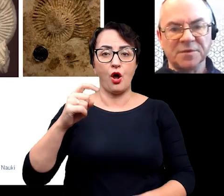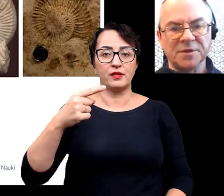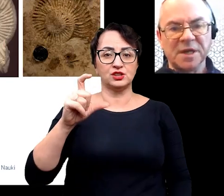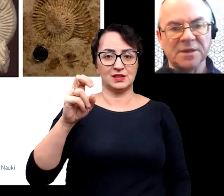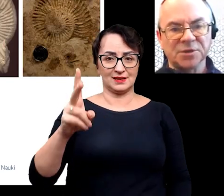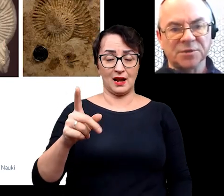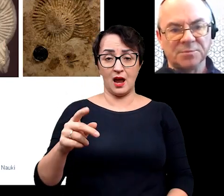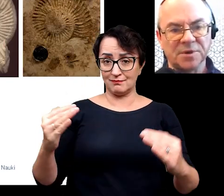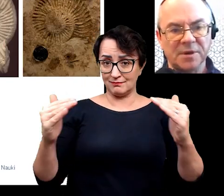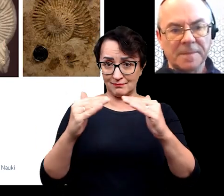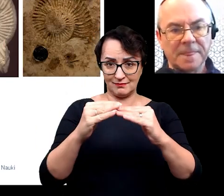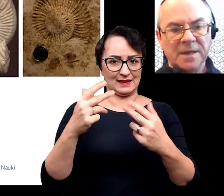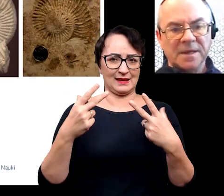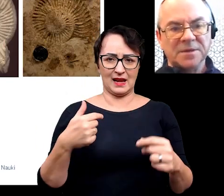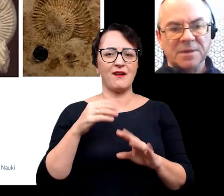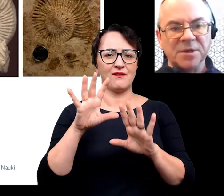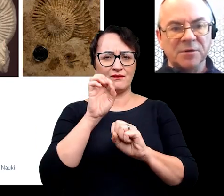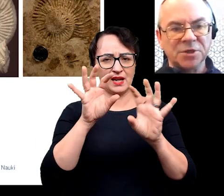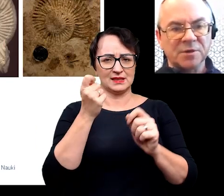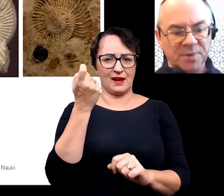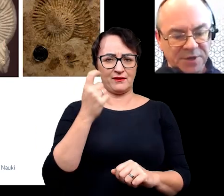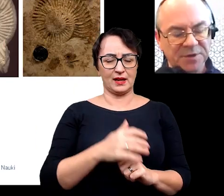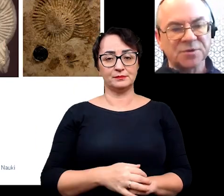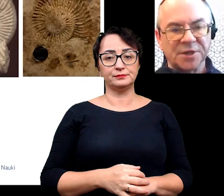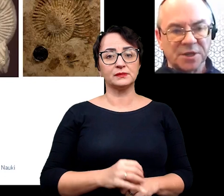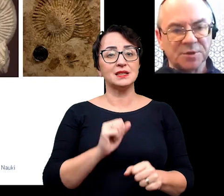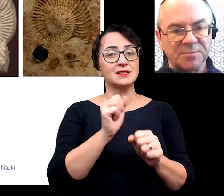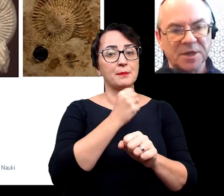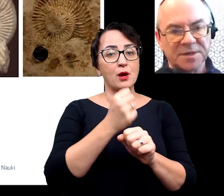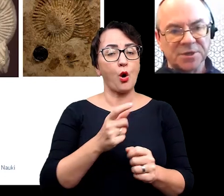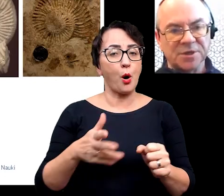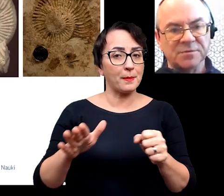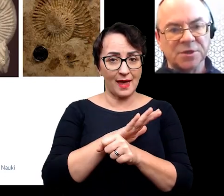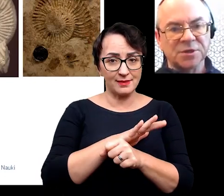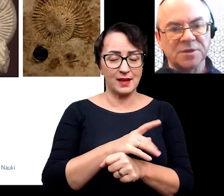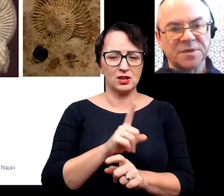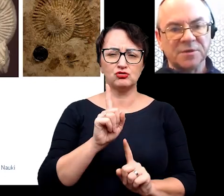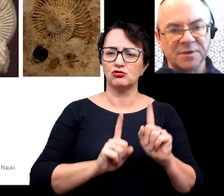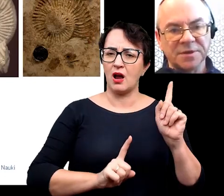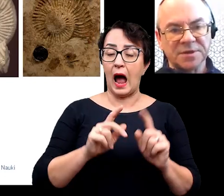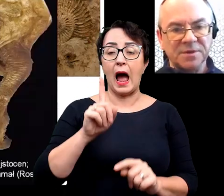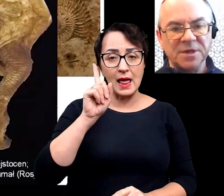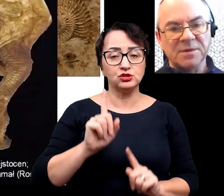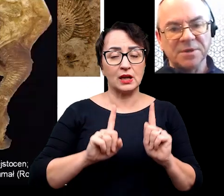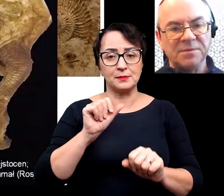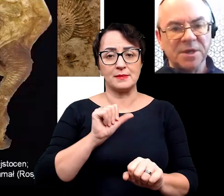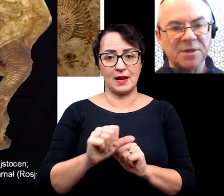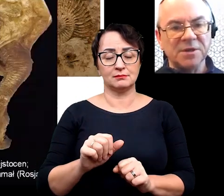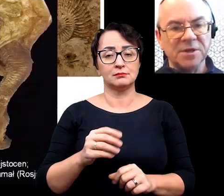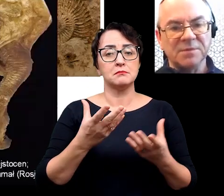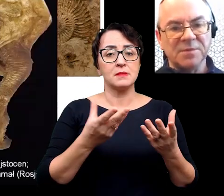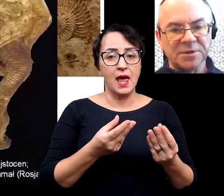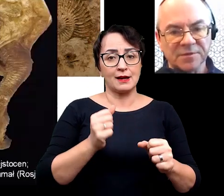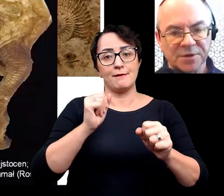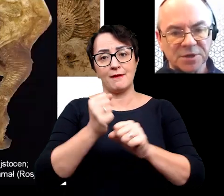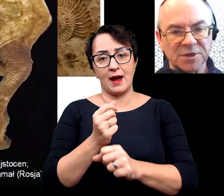wytłumaczę za chwilę na czym to polega. Skamieniałości kompletne to są rzadkie przypadki, ale zdarzają się, że zachowane są i elementy